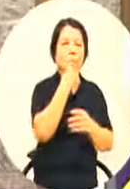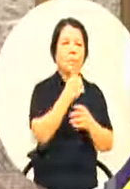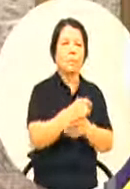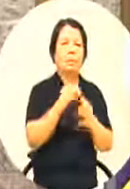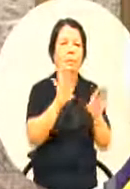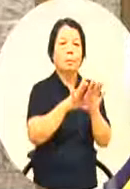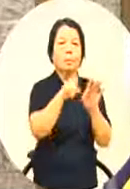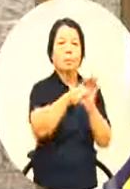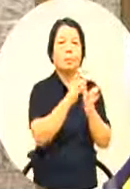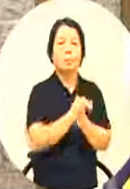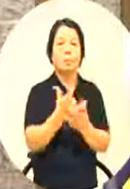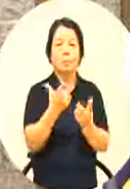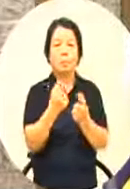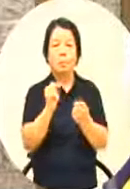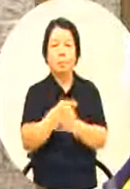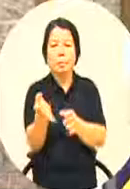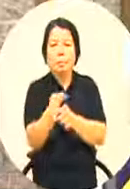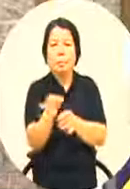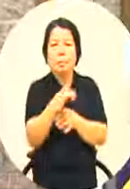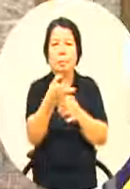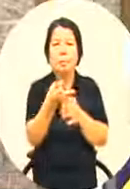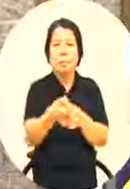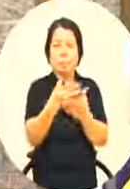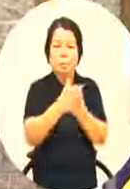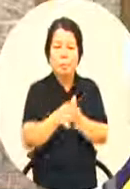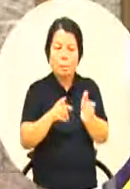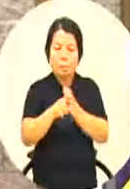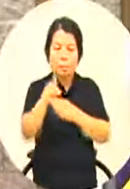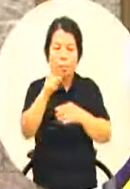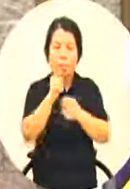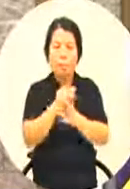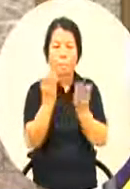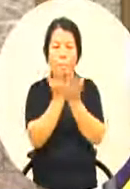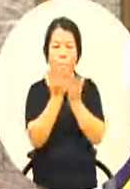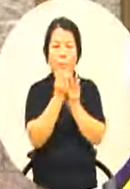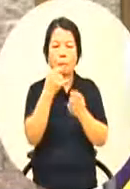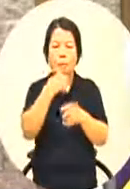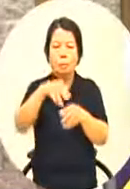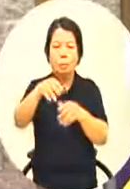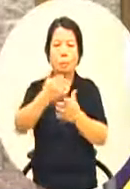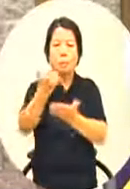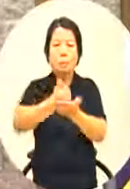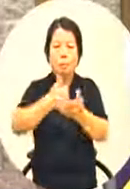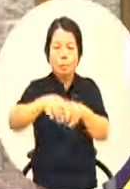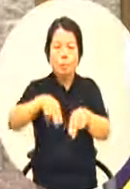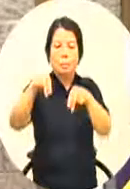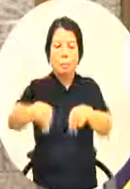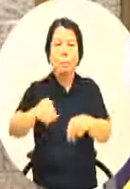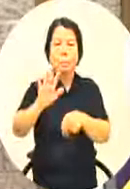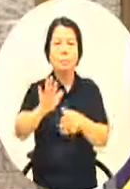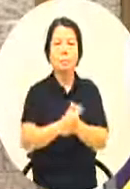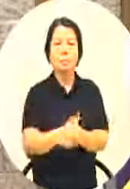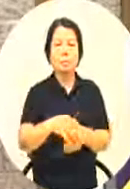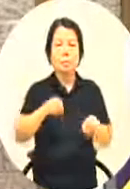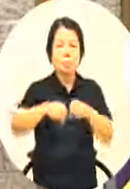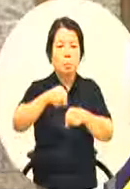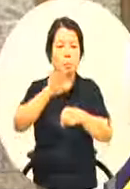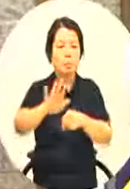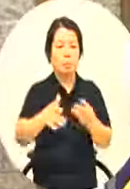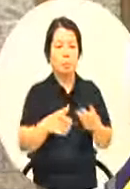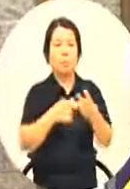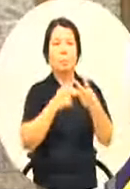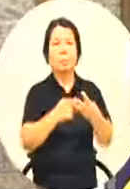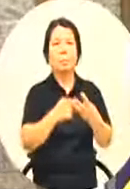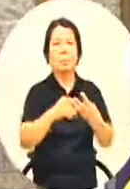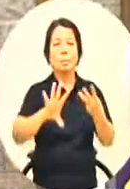这种开放的free的中文的课程可以直接引进来我们就会跟他们签这个MOU今年也是有这个计划那第三个呢